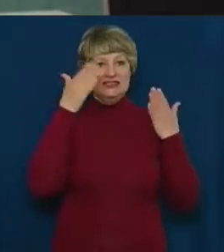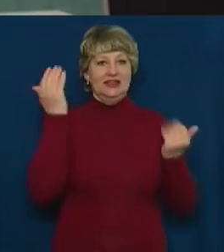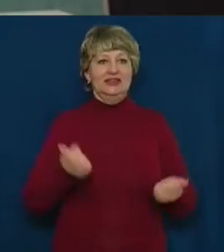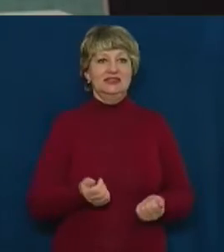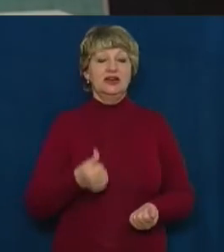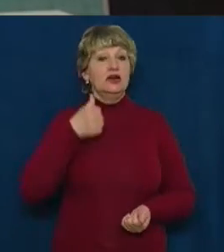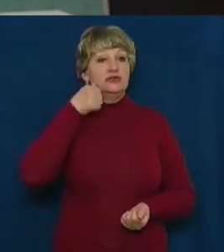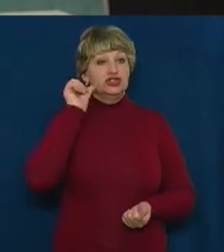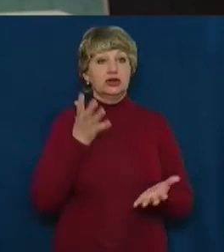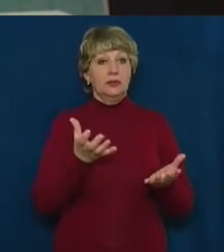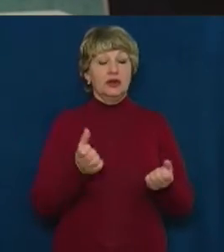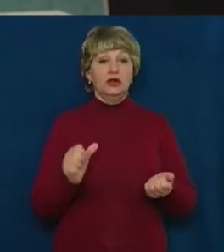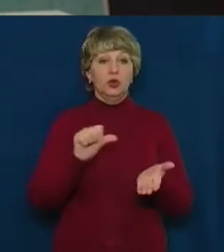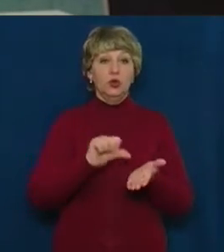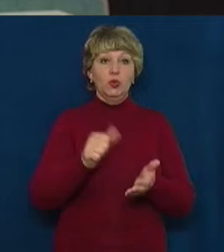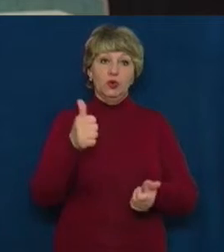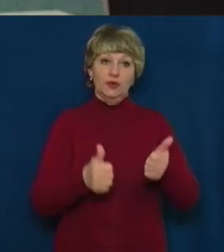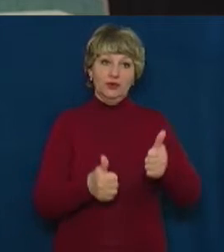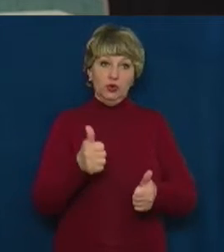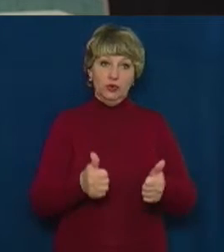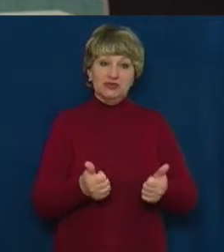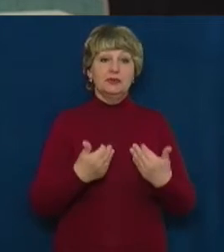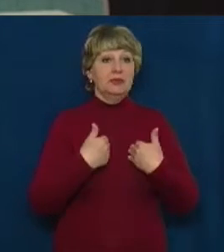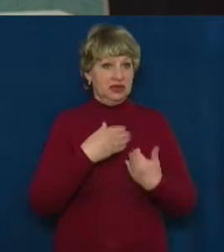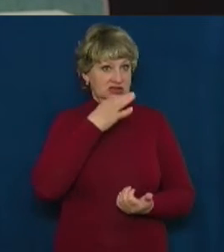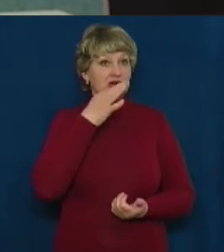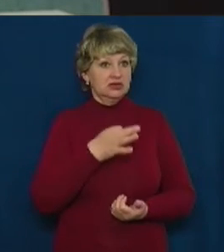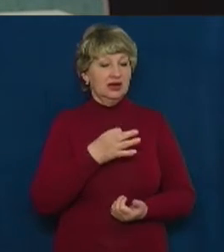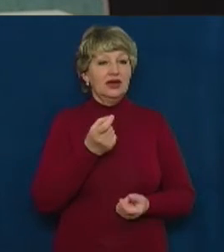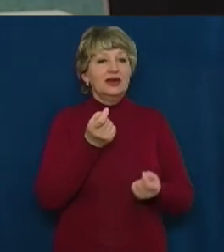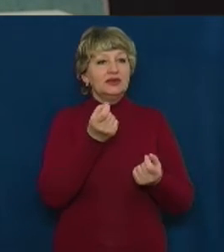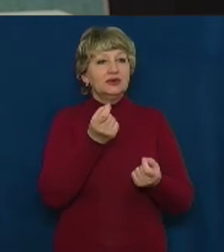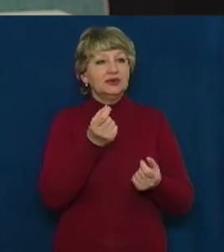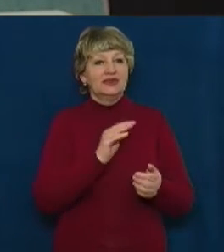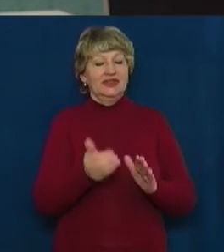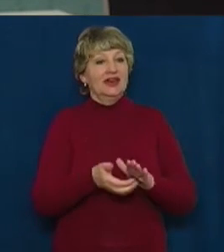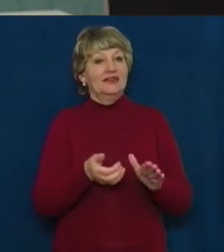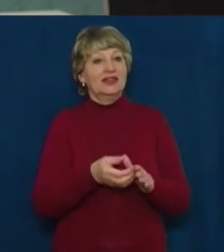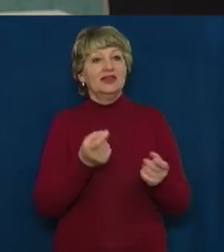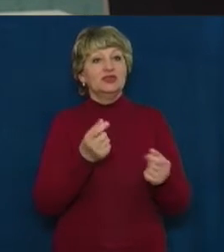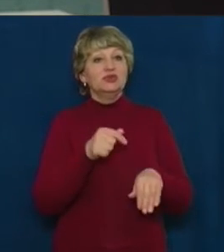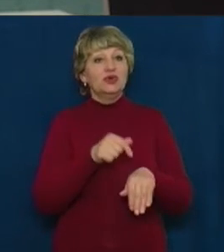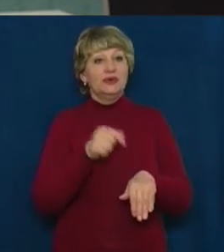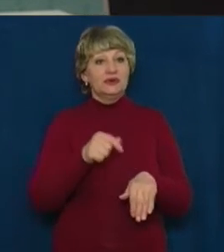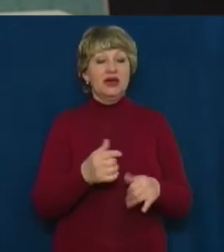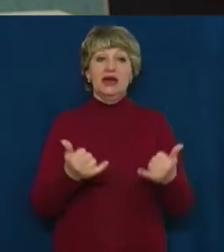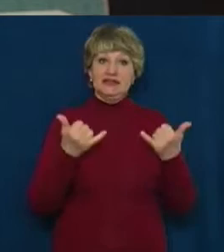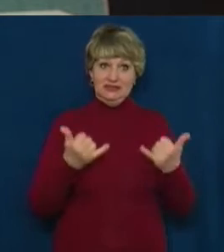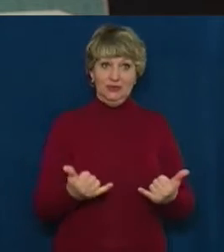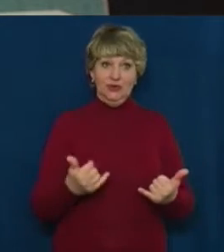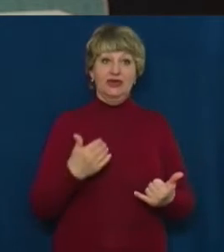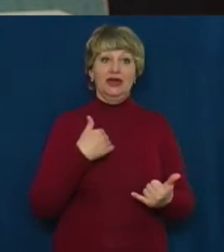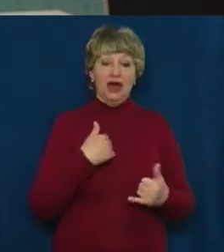Я вчора брала участь у конкурсі і мені сказали, що трішечки не вистачало в темі емоційності. І сьогодні я на це